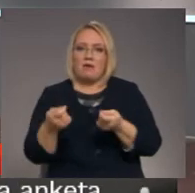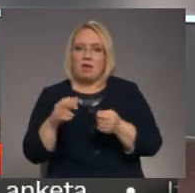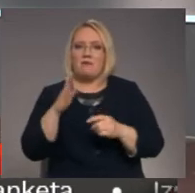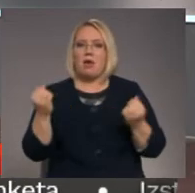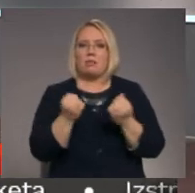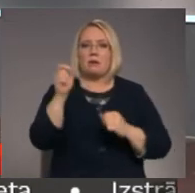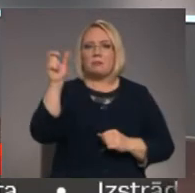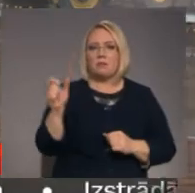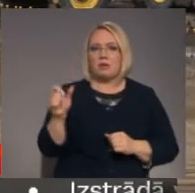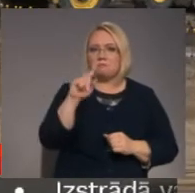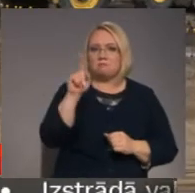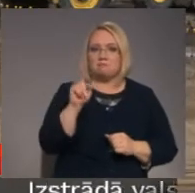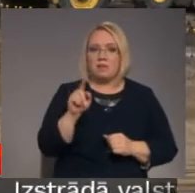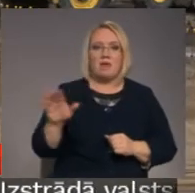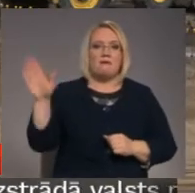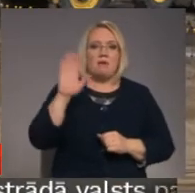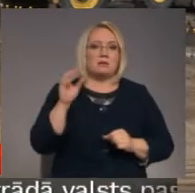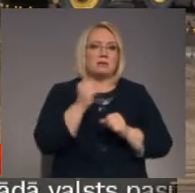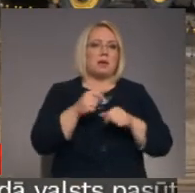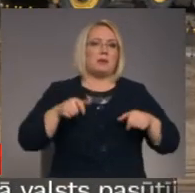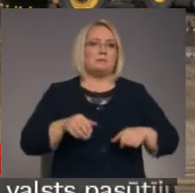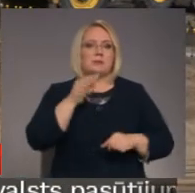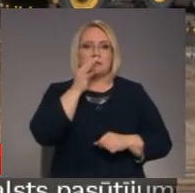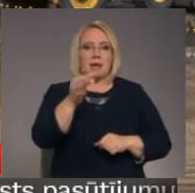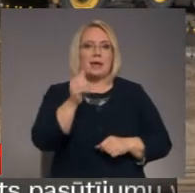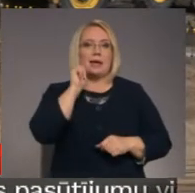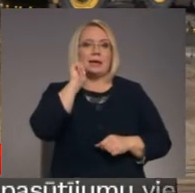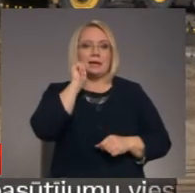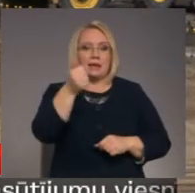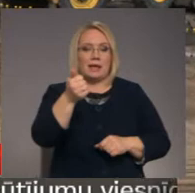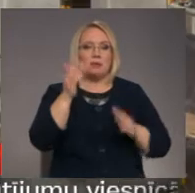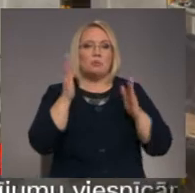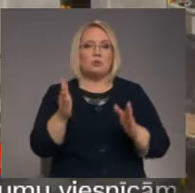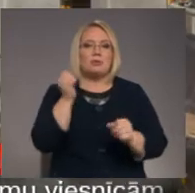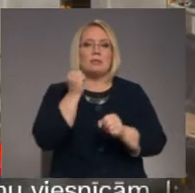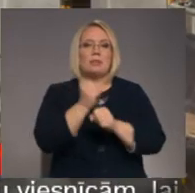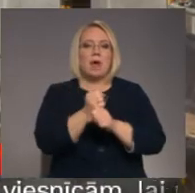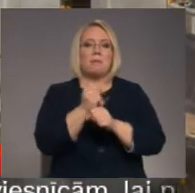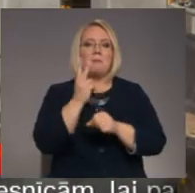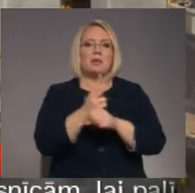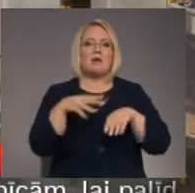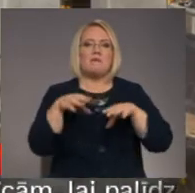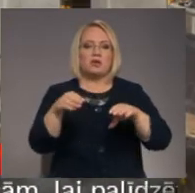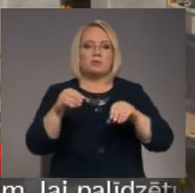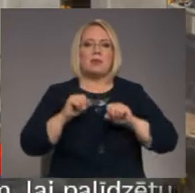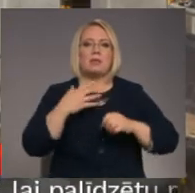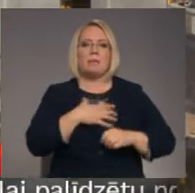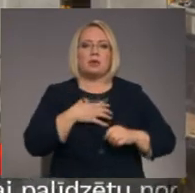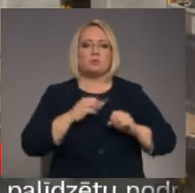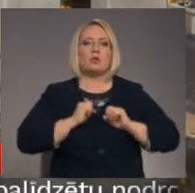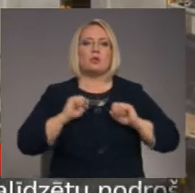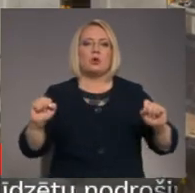Valsts darba inspekcija skaidro, maskas no rītdienas kļūst par darbu pienākumu veikšanai nepieciešama trošības aprīkojumu,